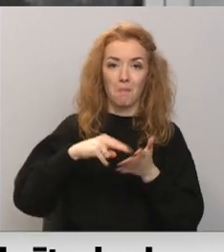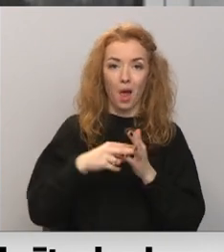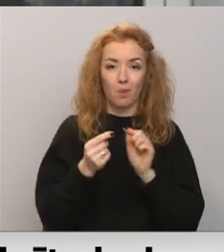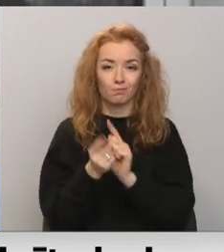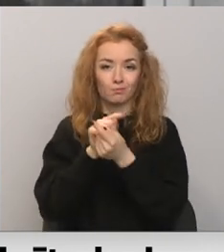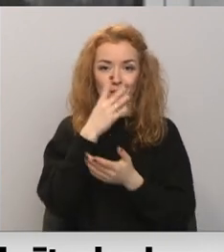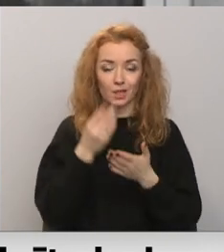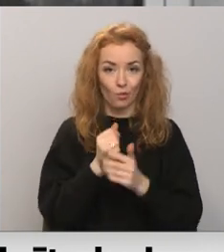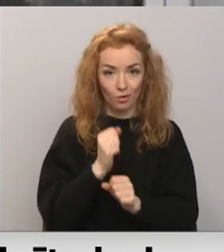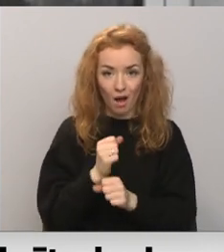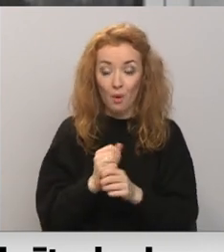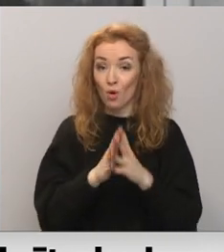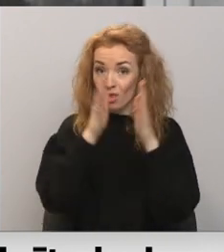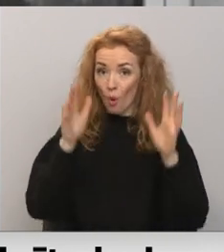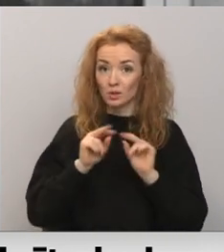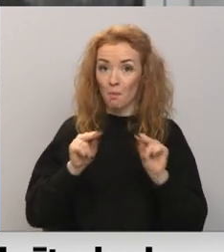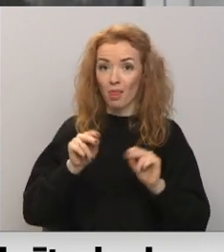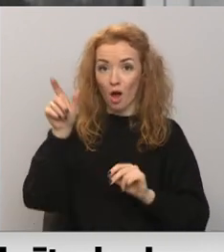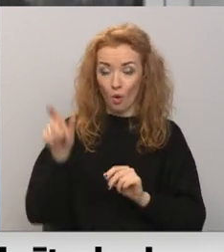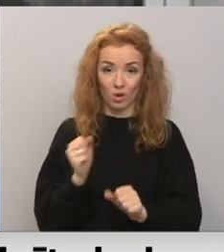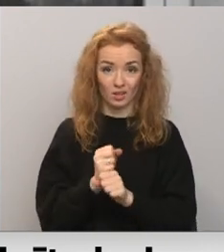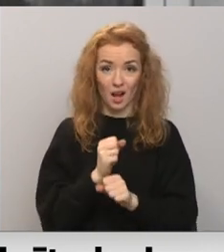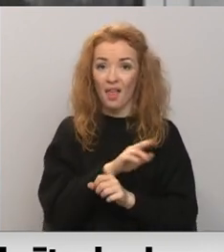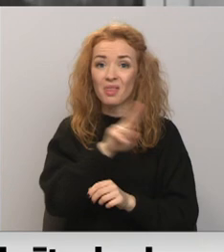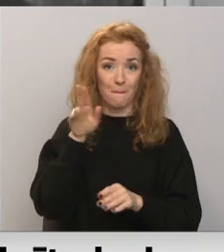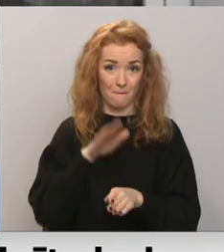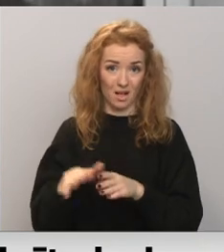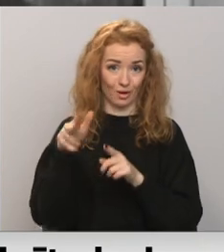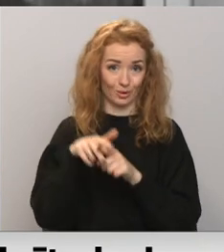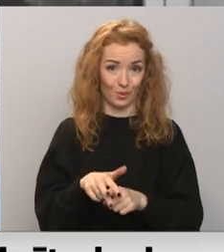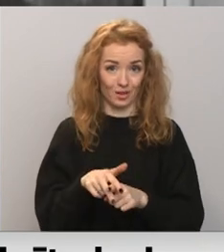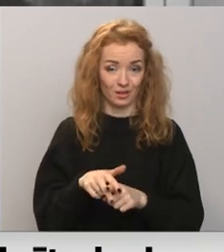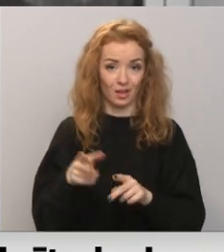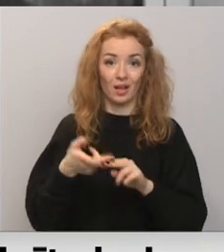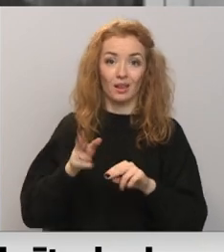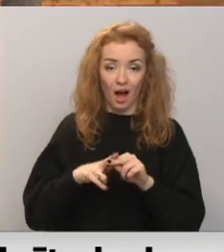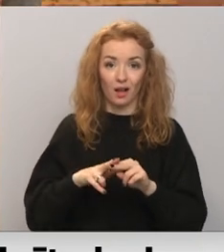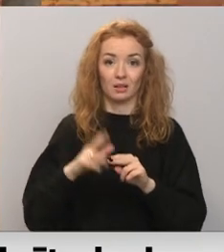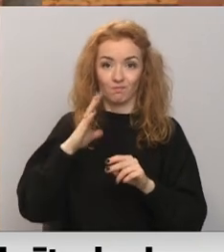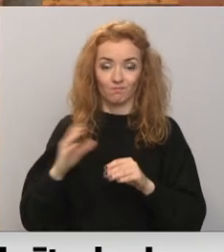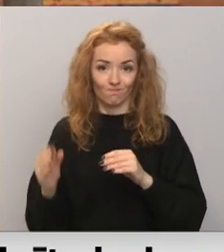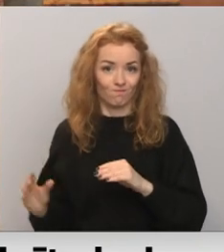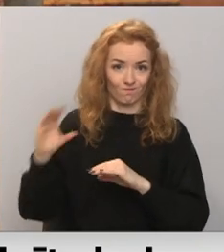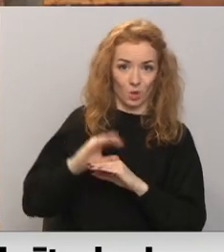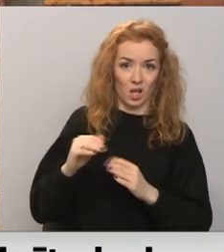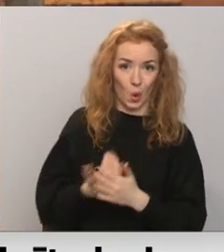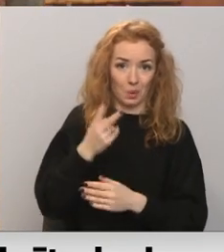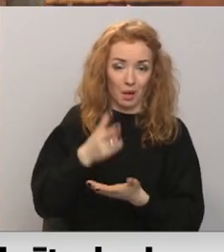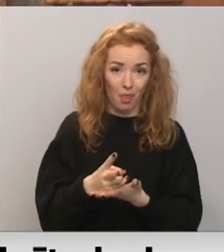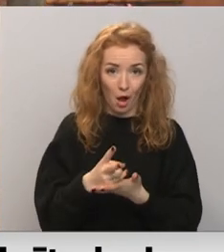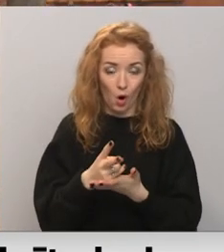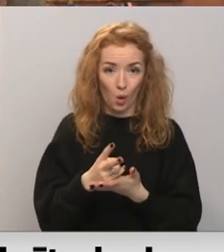Daudzās skolās ir pedagoli, kas strādā ar nepilnāmas lodzēm. Būs jāuzņemās savu kolēģu pienākumu. Vecākiem